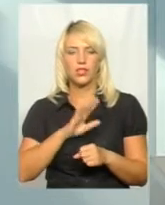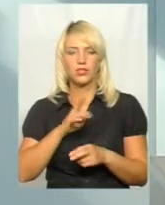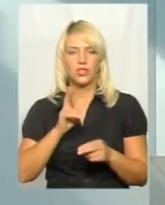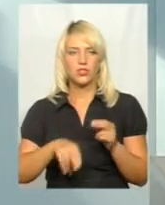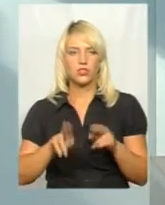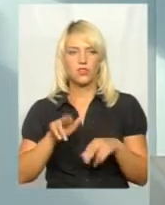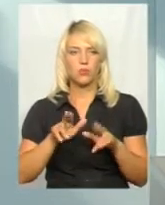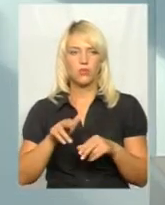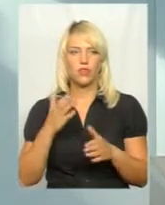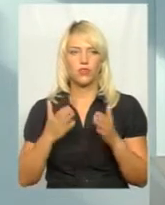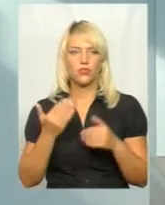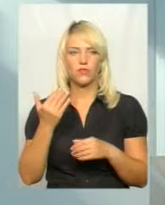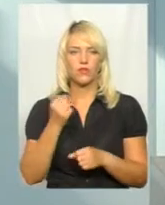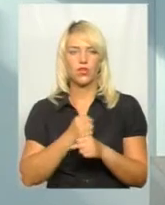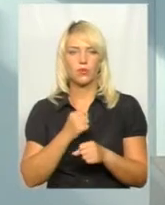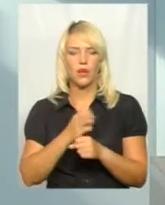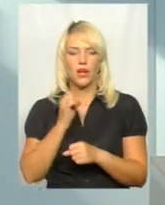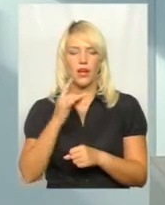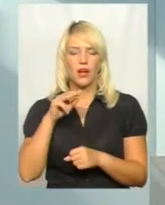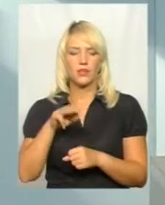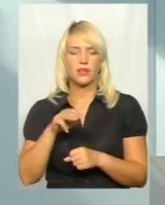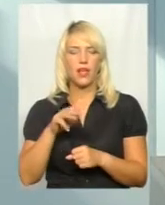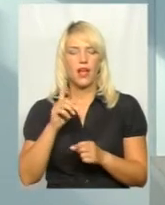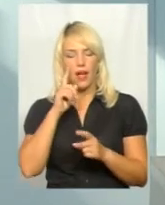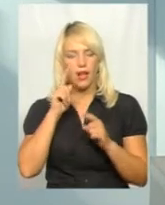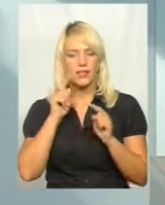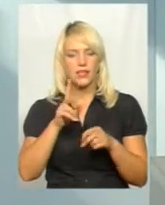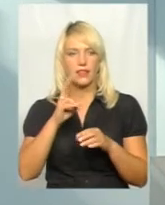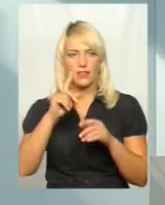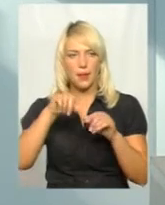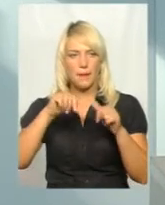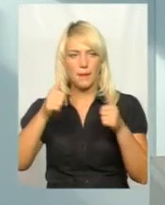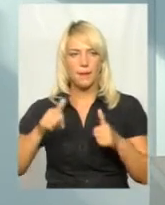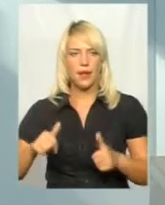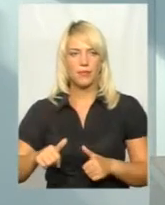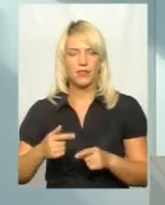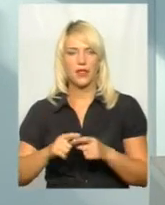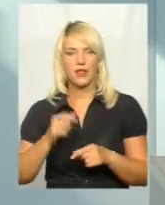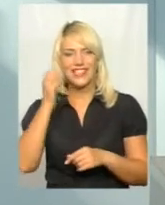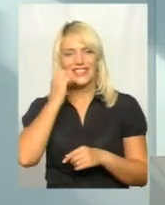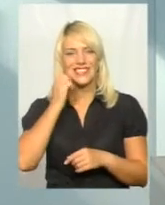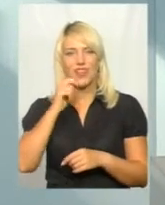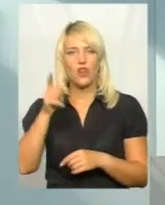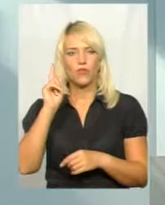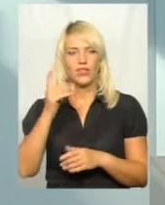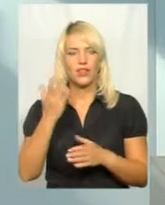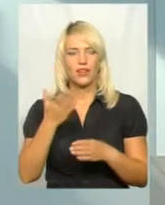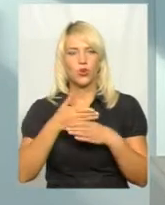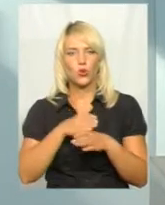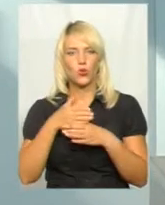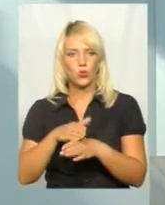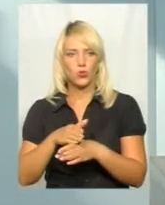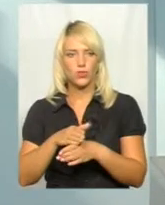Тому що, якщо вони роблять акцент іменно на пам'ятниках старовини, на пам'ятках старовини, які руйнуються,